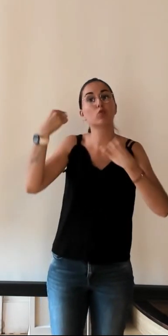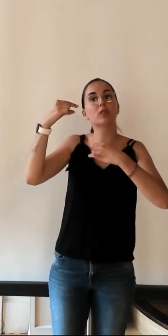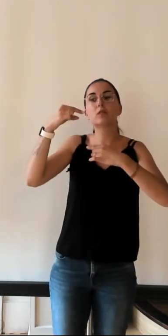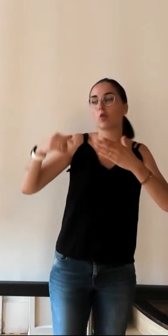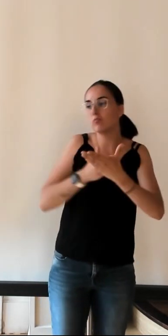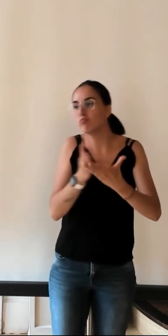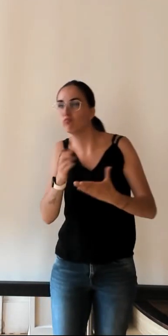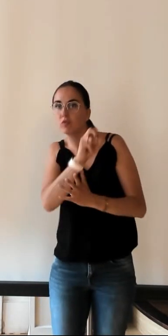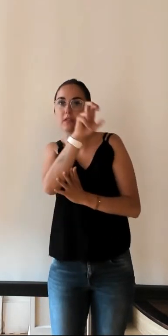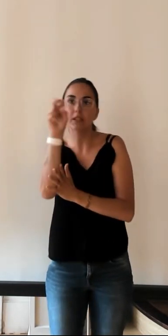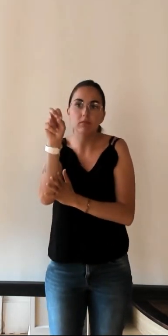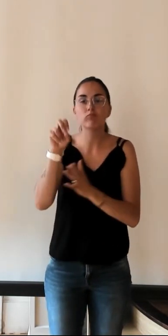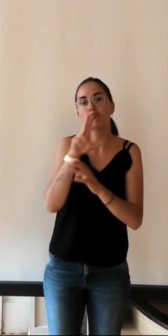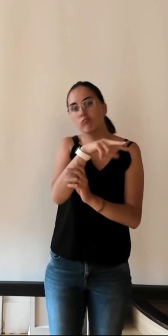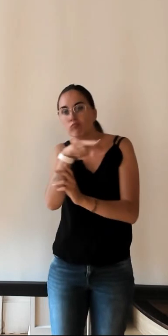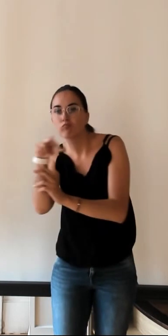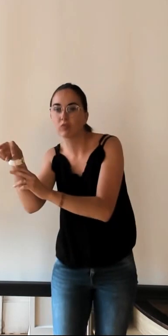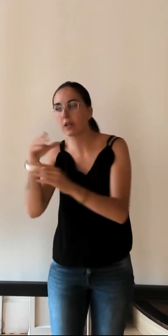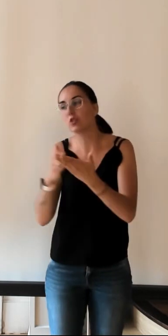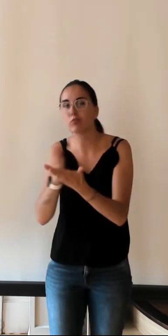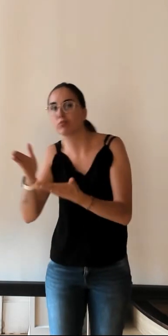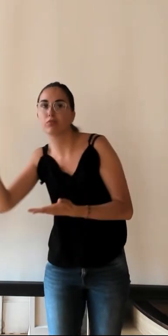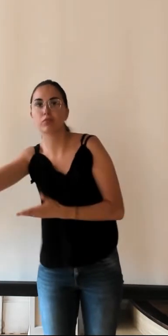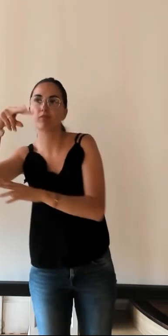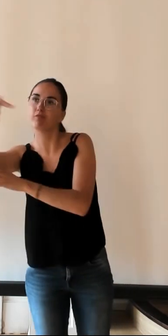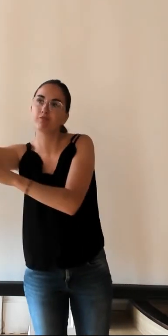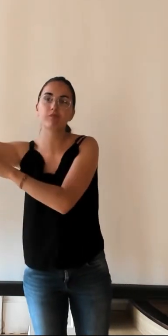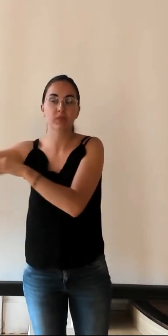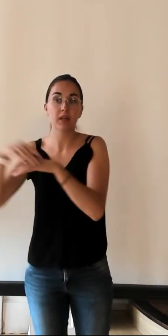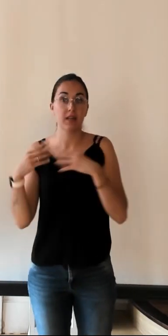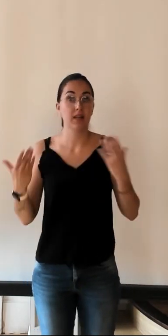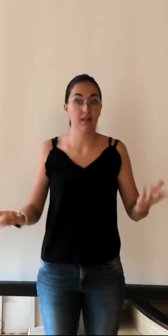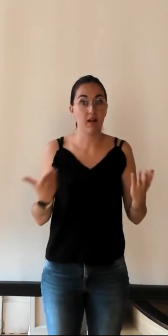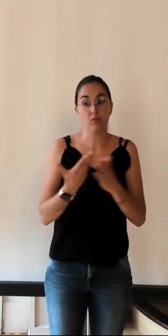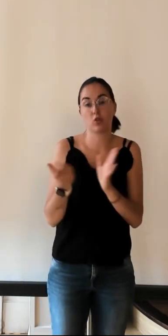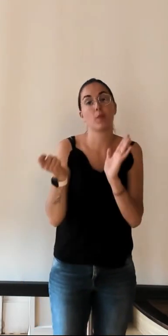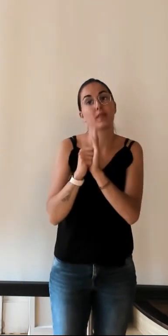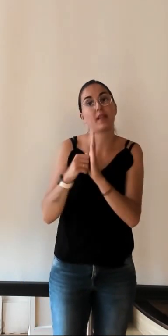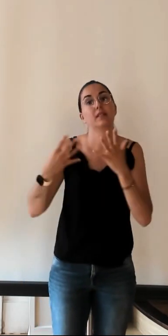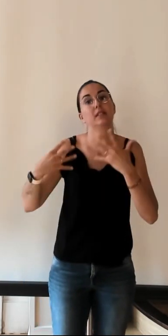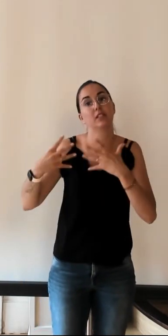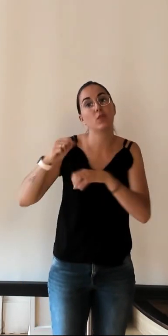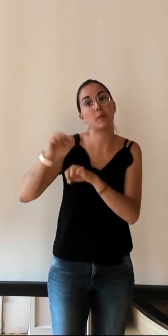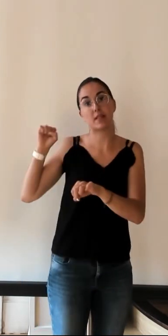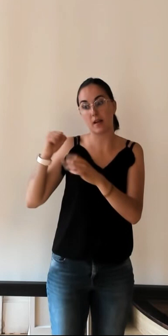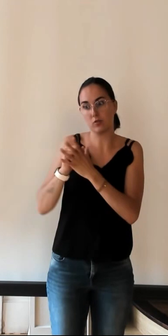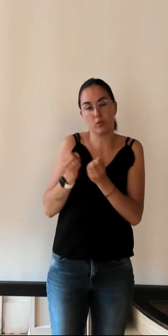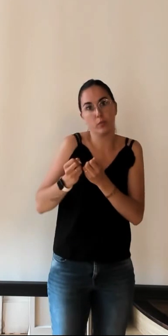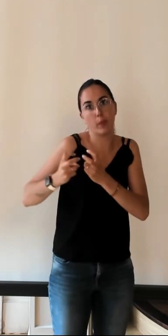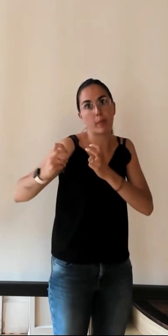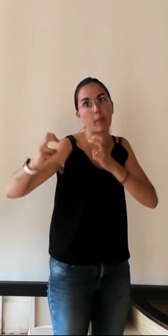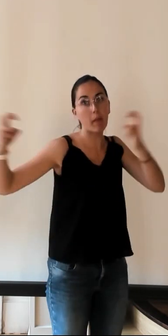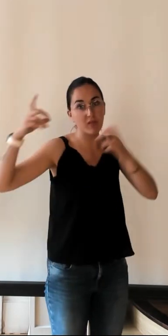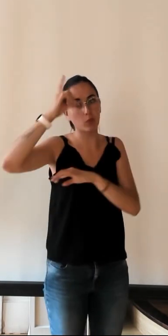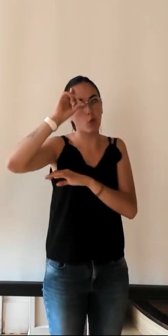de manière très forte à la fin du XIXe siècle, favorisé notamment par le chemin de fer. Mais pour recueillir le tourisme et pour lui